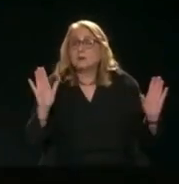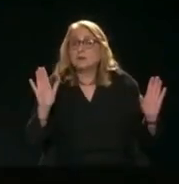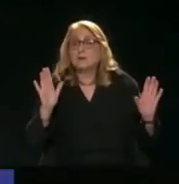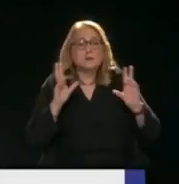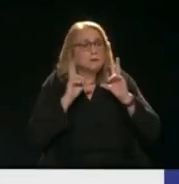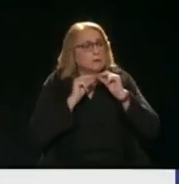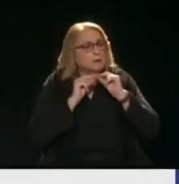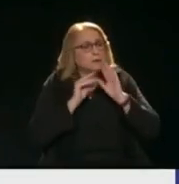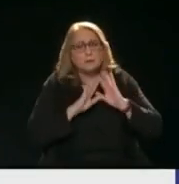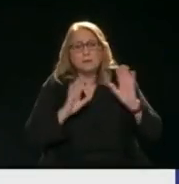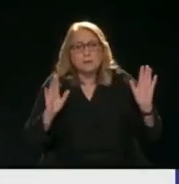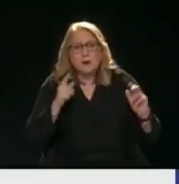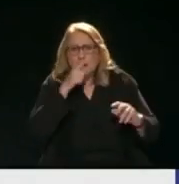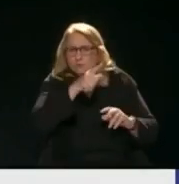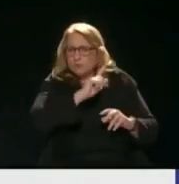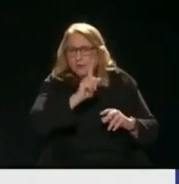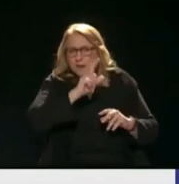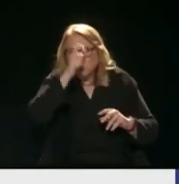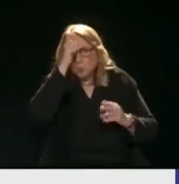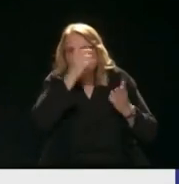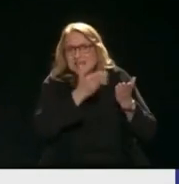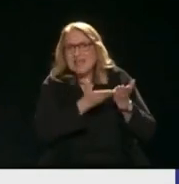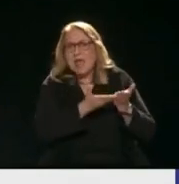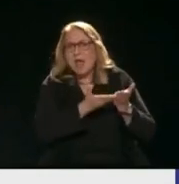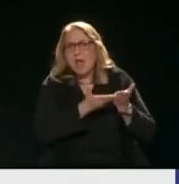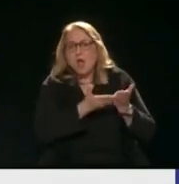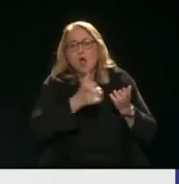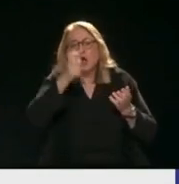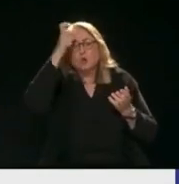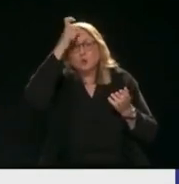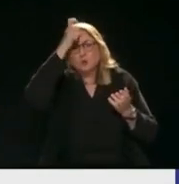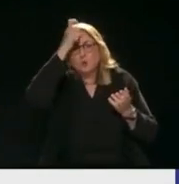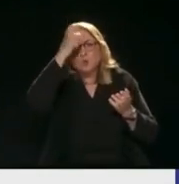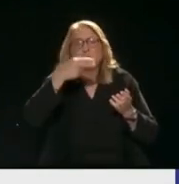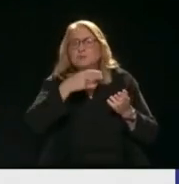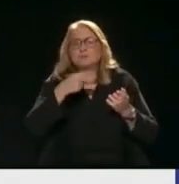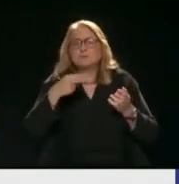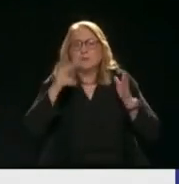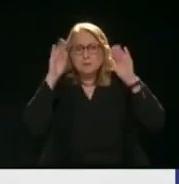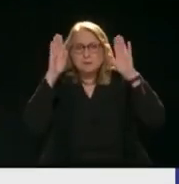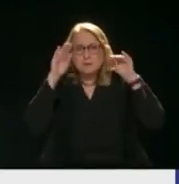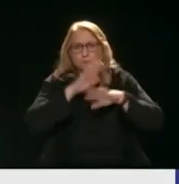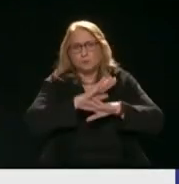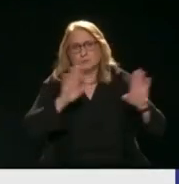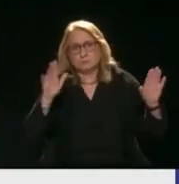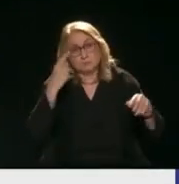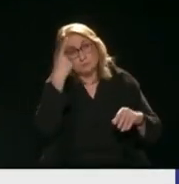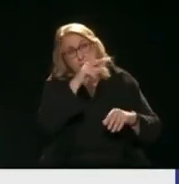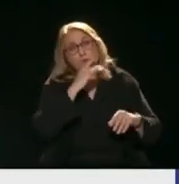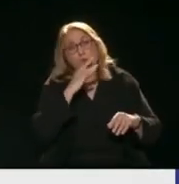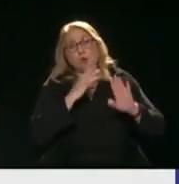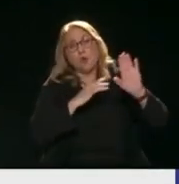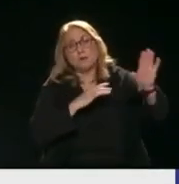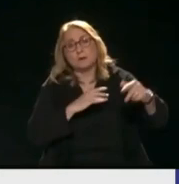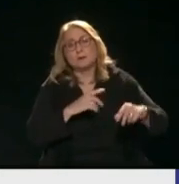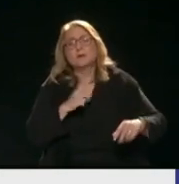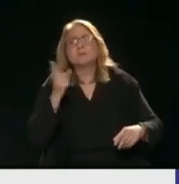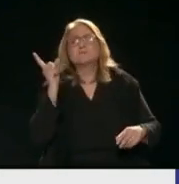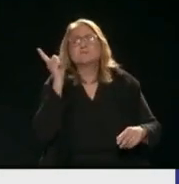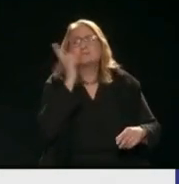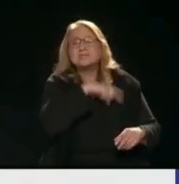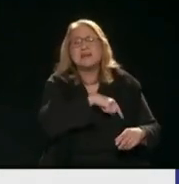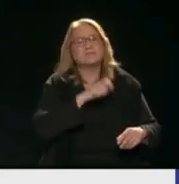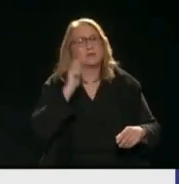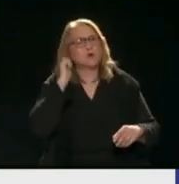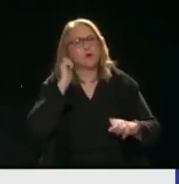Δεν γίνει ακριβώς Τουρκία Τουρκο σημαίνει γάιτερος Η δικιά τους γλώσσα Άρα δεν καταλαβαίνουμε Ότι είναι ένα ψεύτικο όνομα